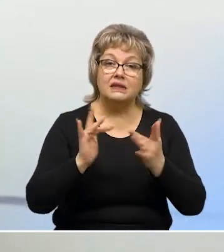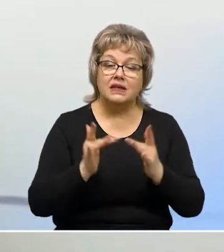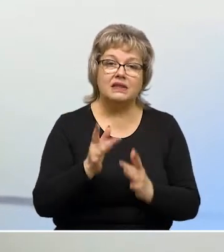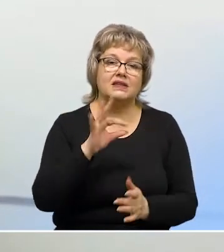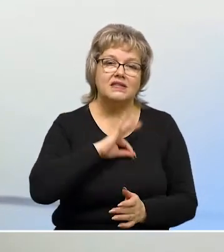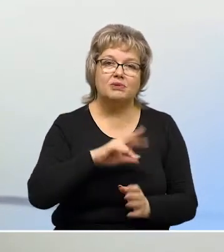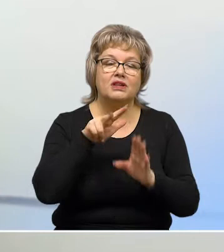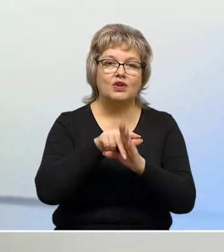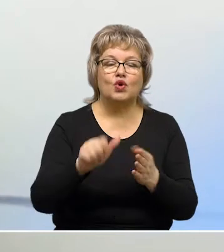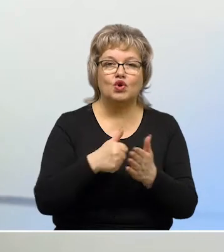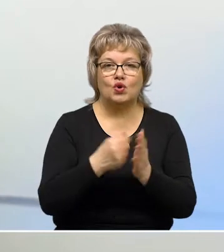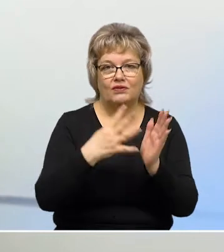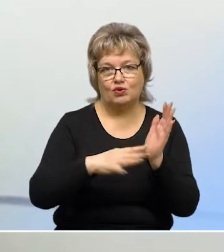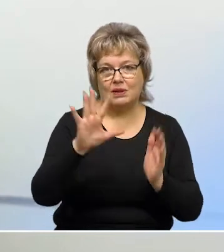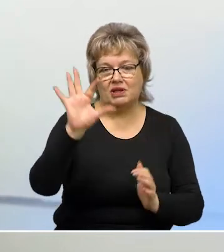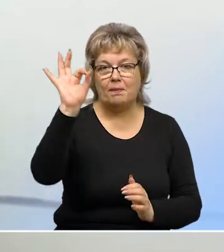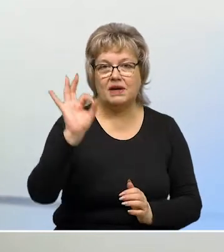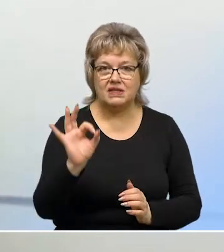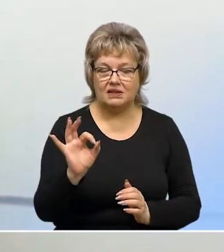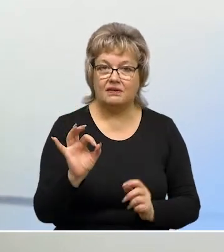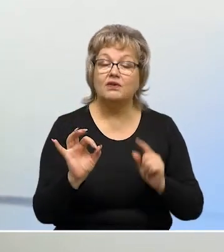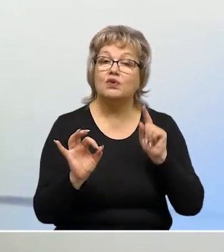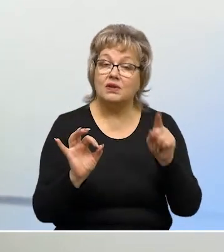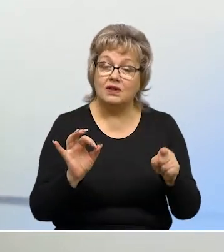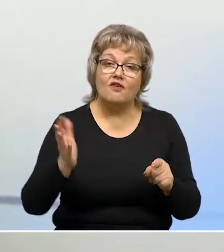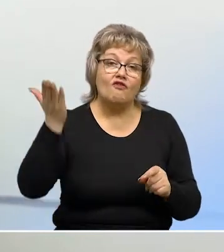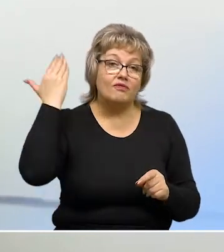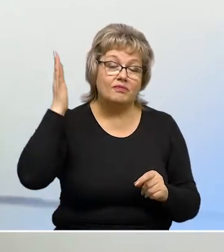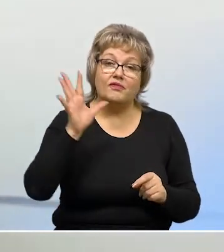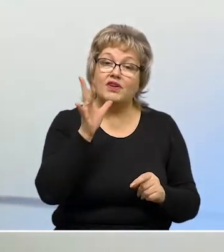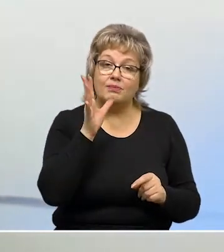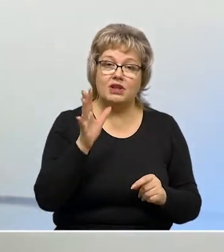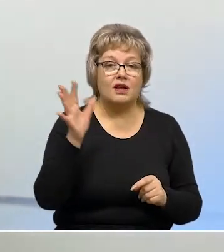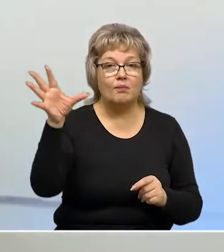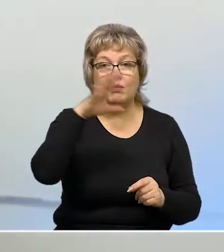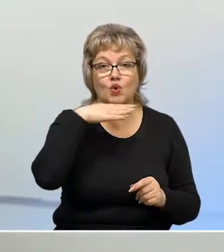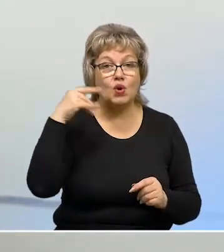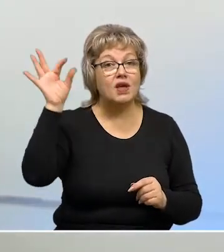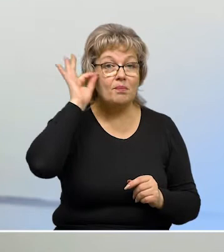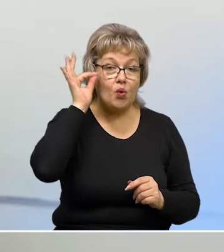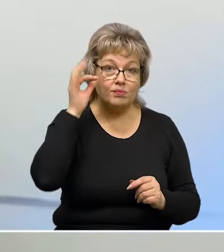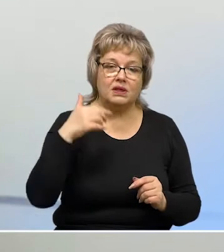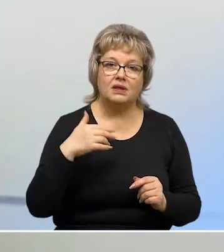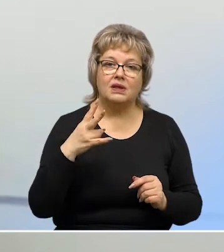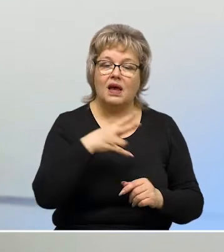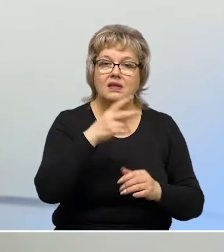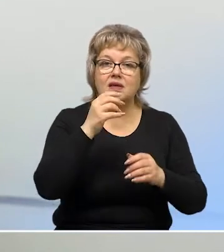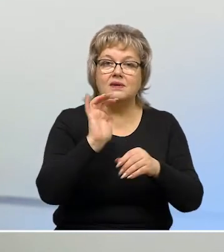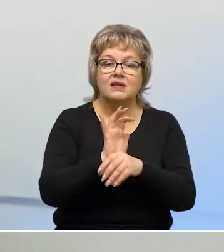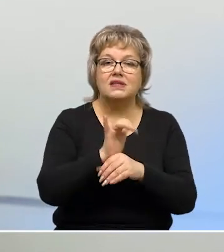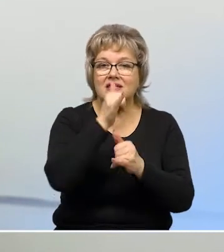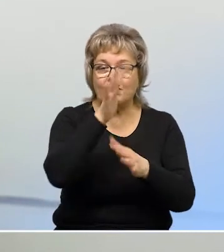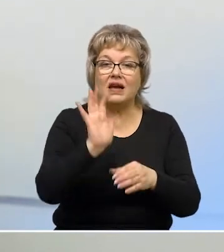испытывают нагрузку до 95%. Когда-то, в былые времена, многие помнят, что мы, отправив